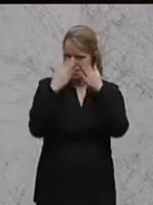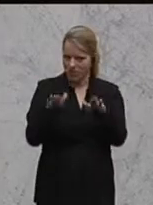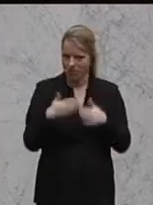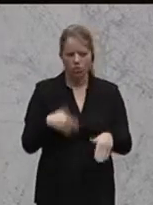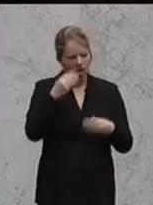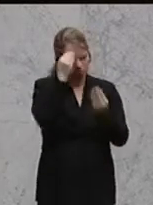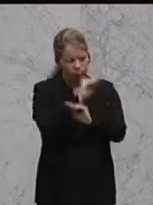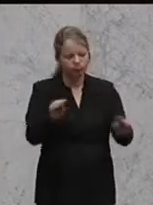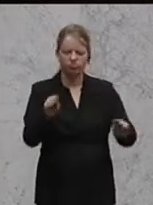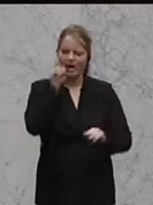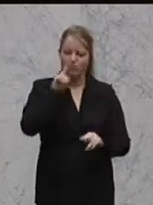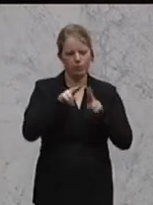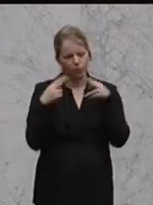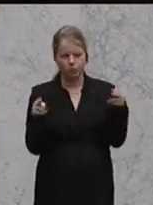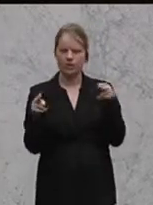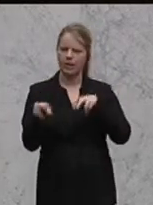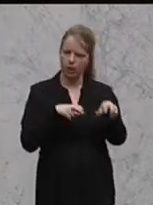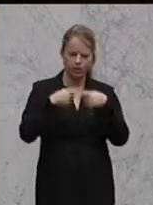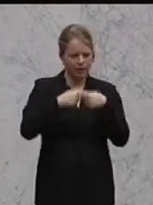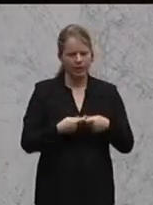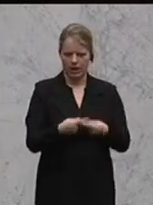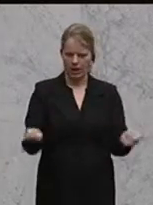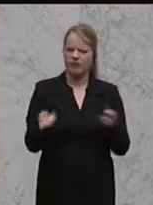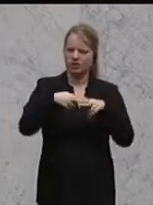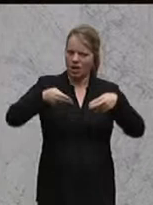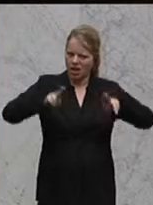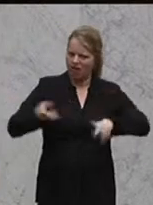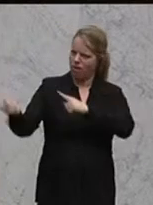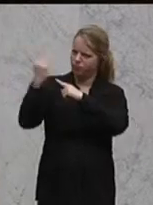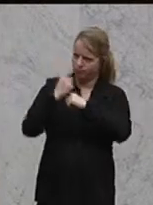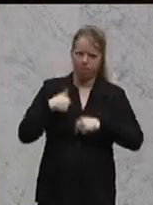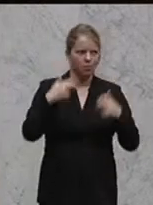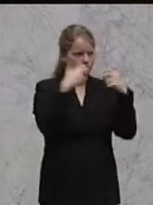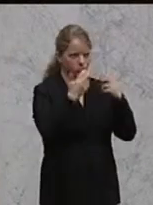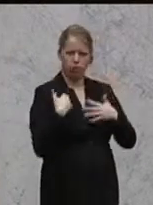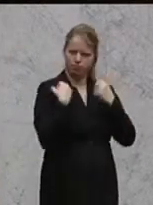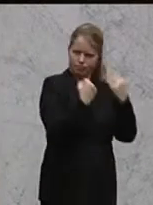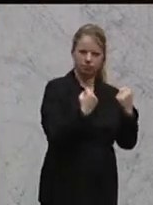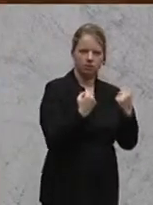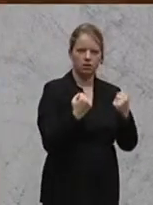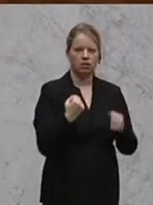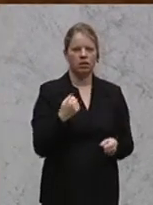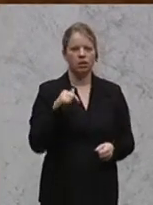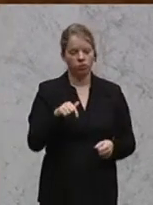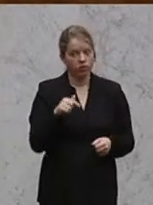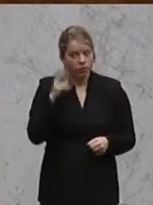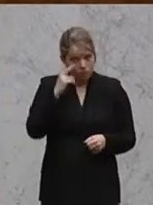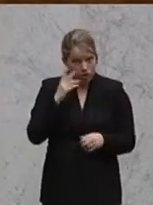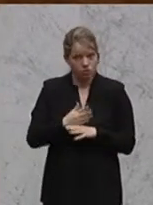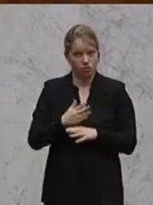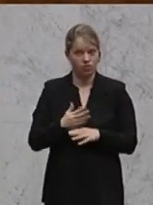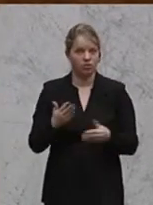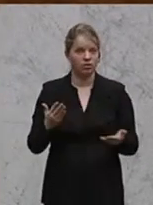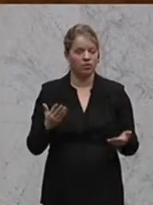Bundesregierungsmitglieder, eigentlich hat der Nationalrat was beschlossen, was unser Auftreten in Brüssel stärken sollte. Und ich habe auch Verständnis dafür,